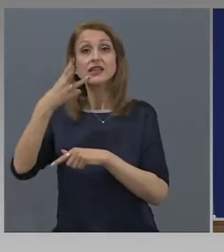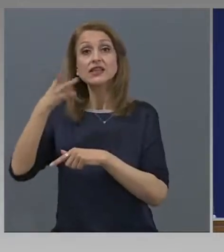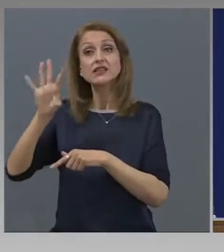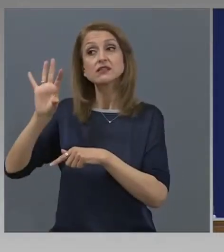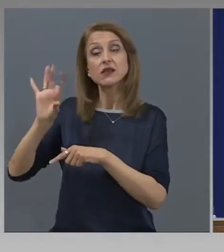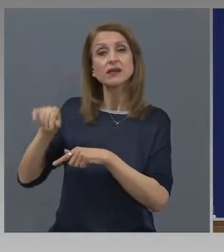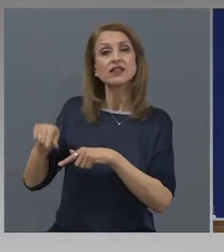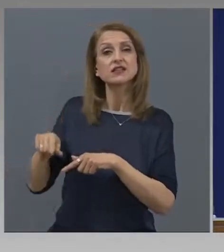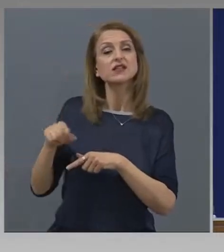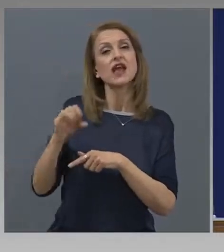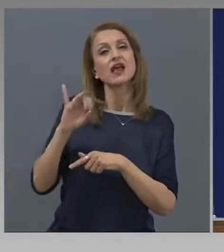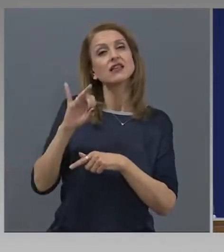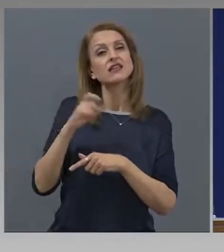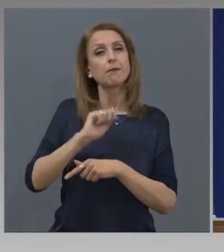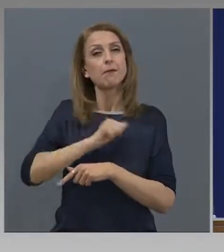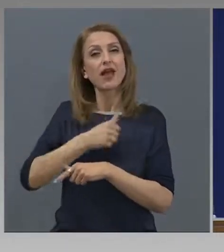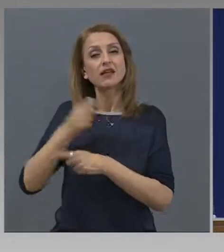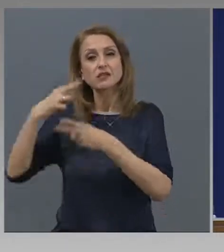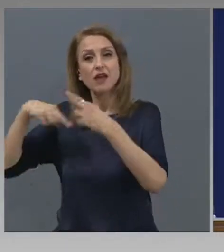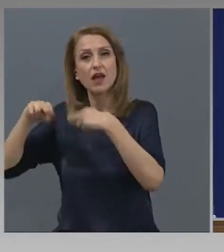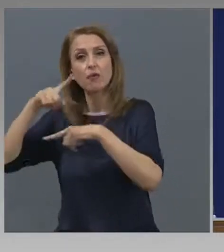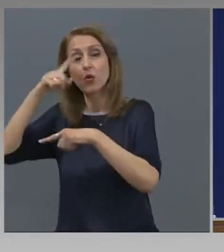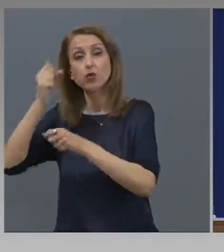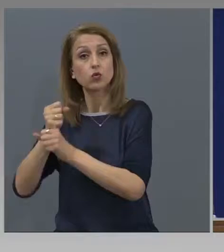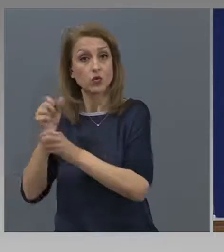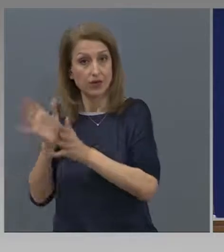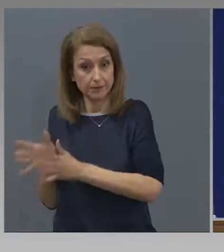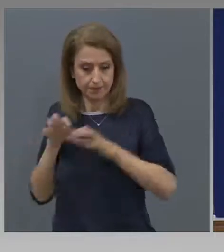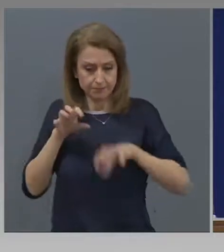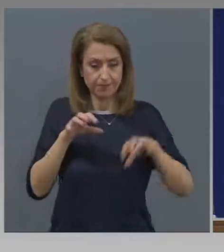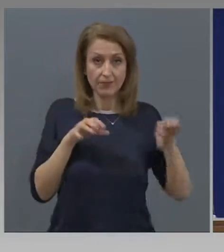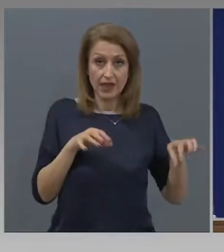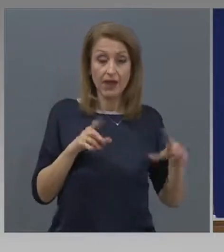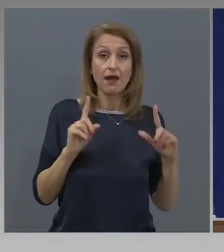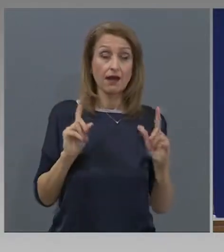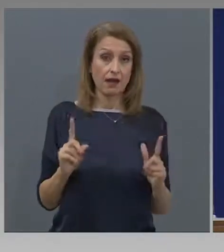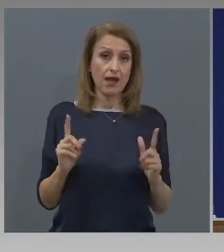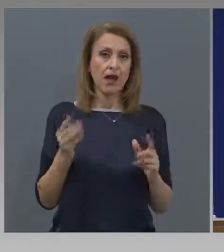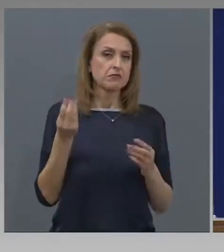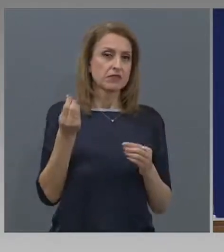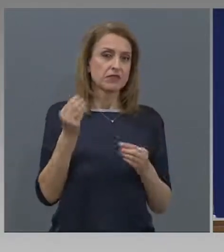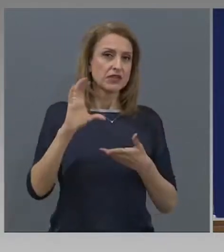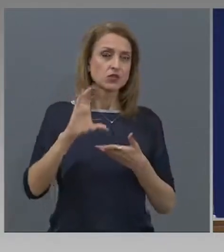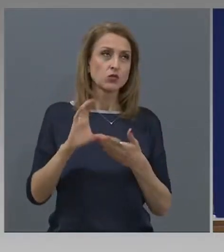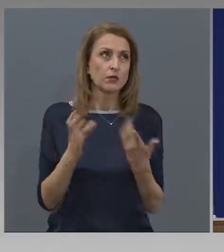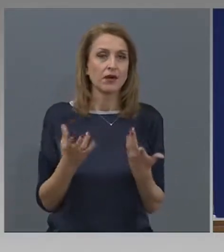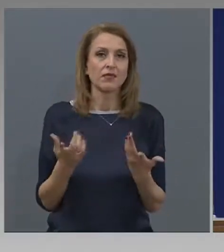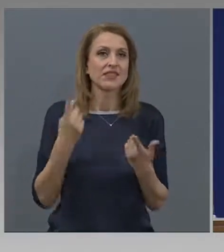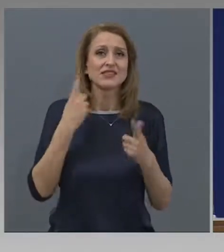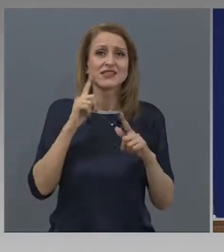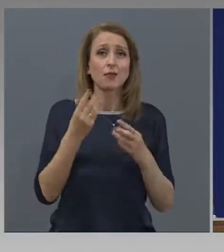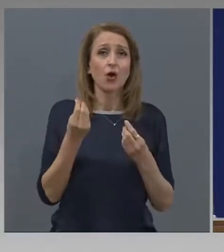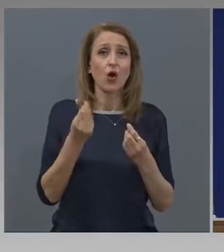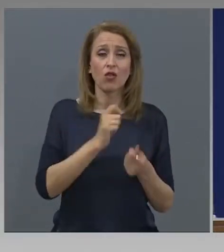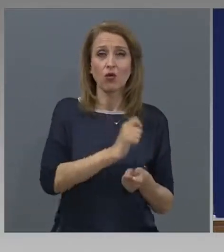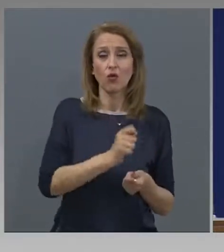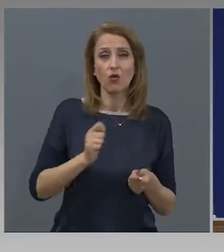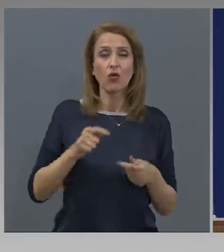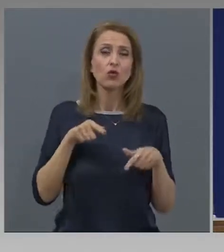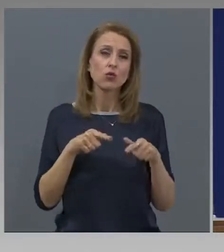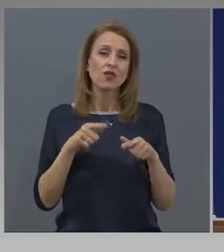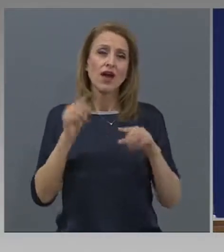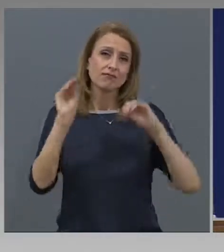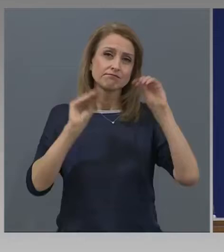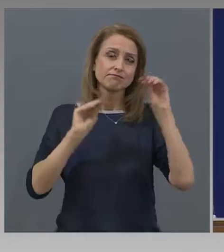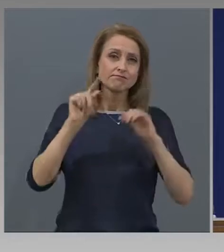в главната инспекция по труда. Приблизително по отношение на сумата, това не мога в момента да ви отговоря, защото е въпрос на